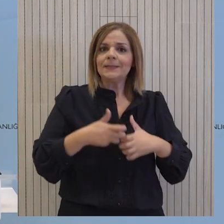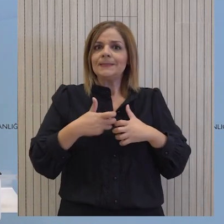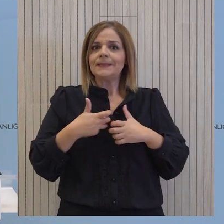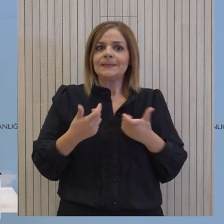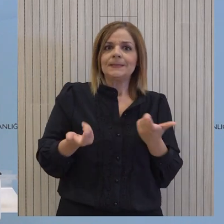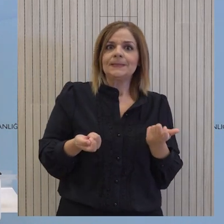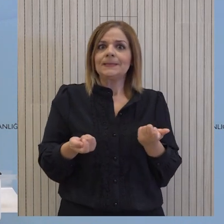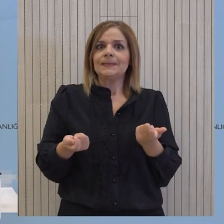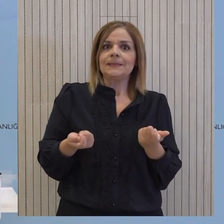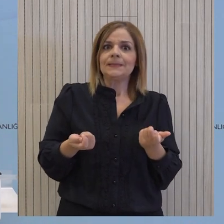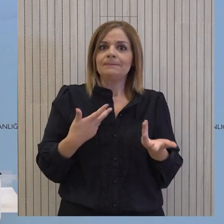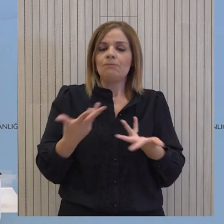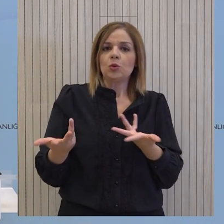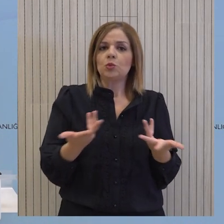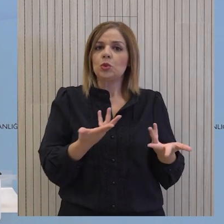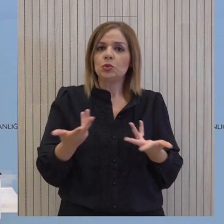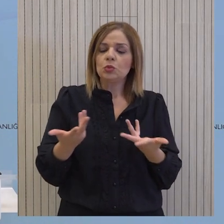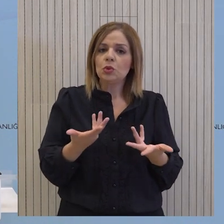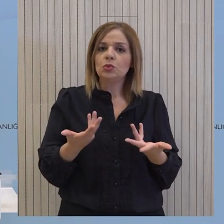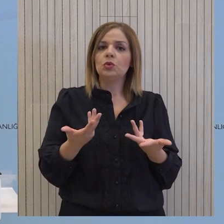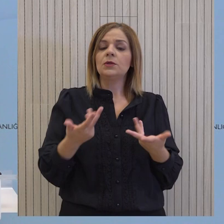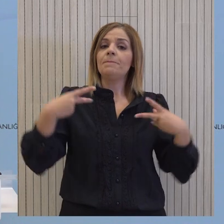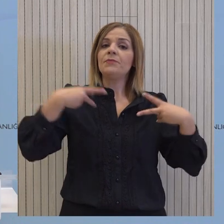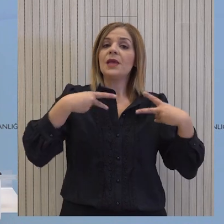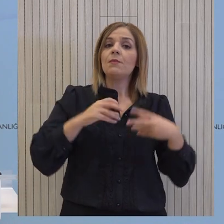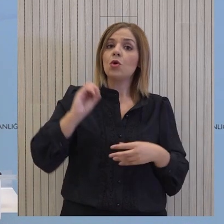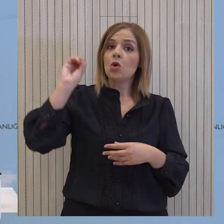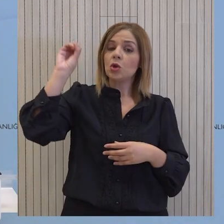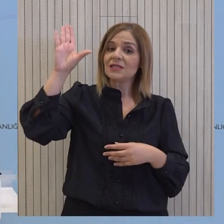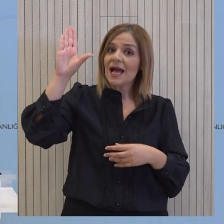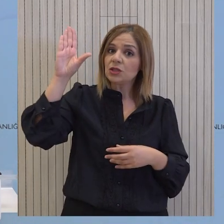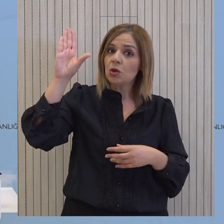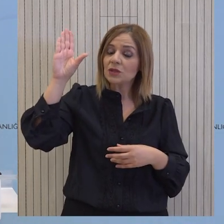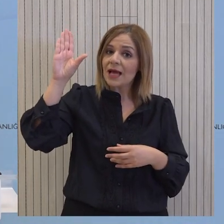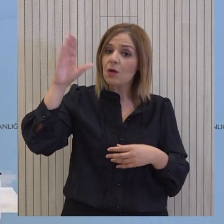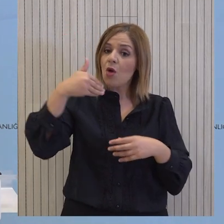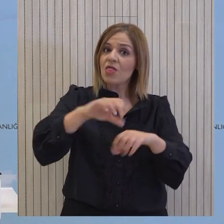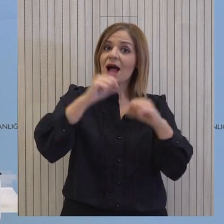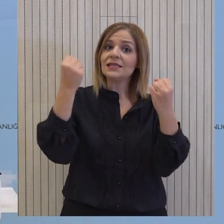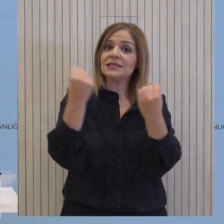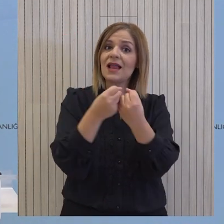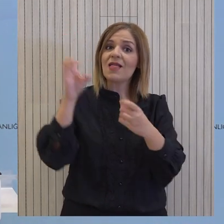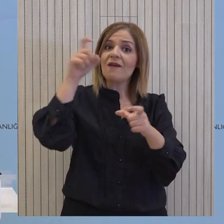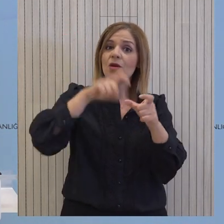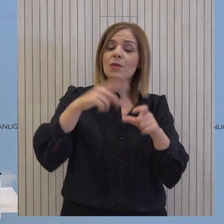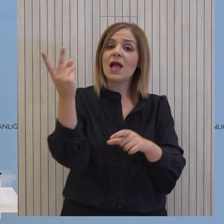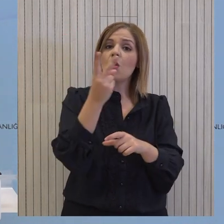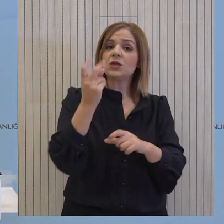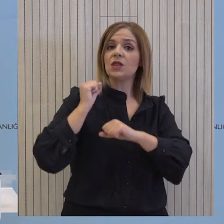επιθέσεων των Χούθη, είναι εμφανής. Θα βρίσκεται και ο Υπουργός Εξωτερικών, είναι σε επίπεδο Ευρωπαϊκής Άνωσης, στις 22